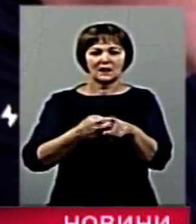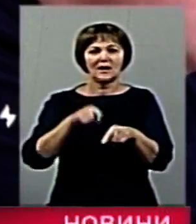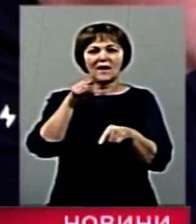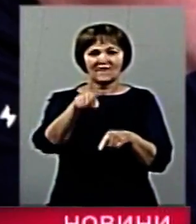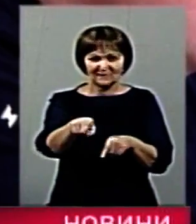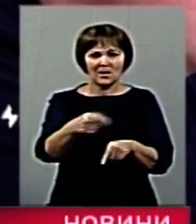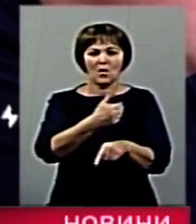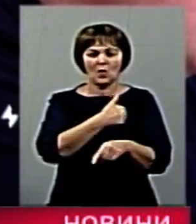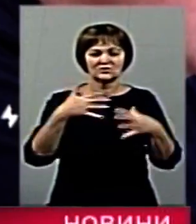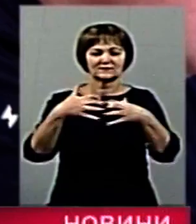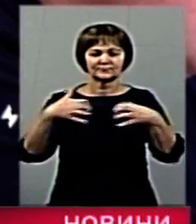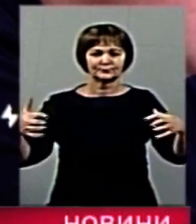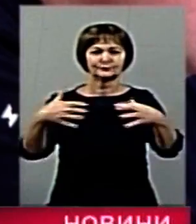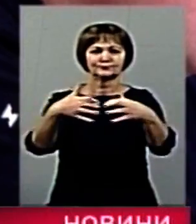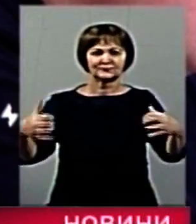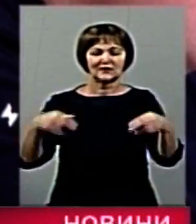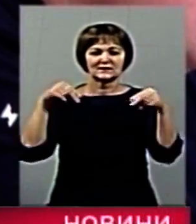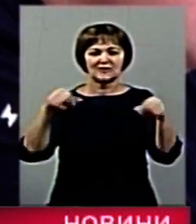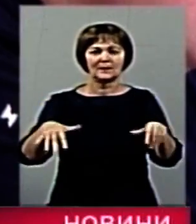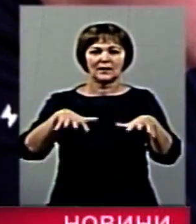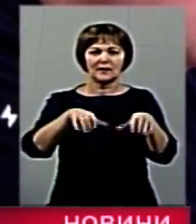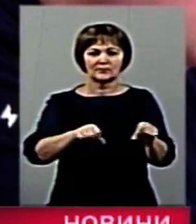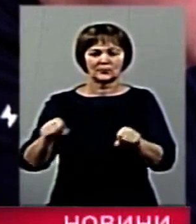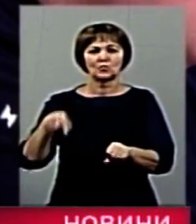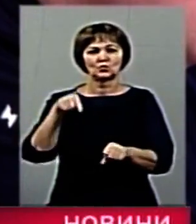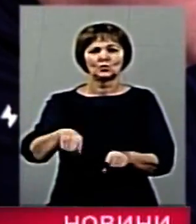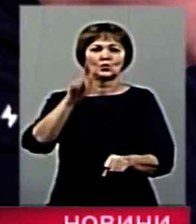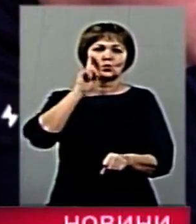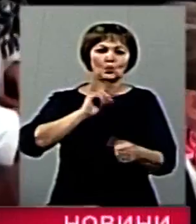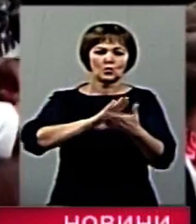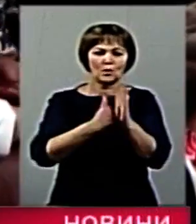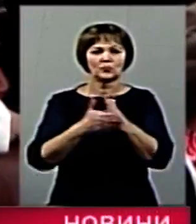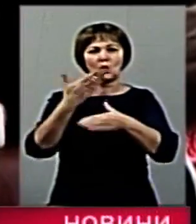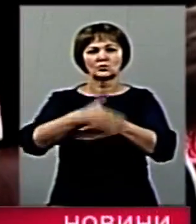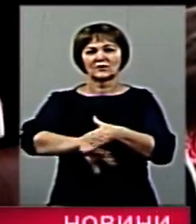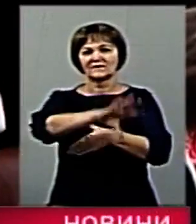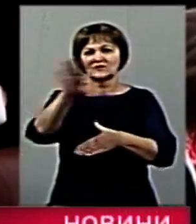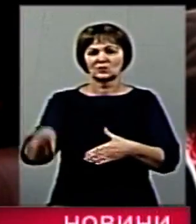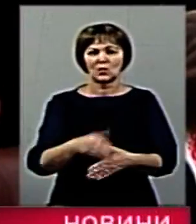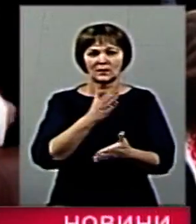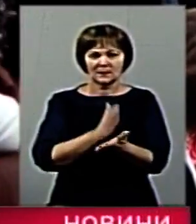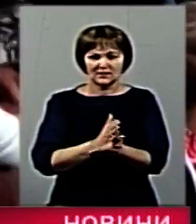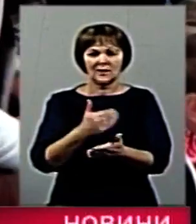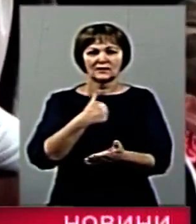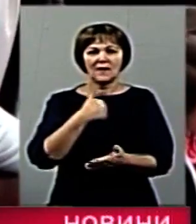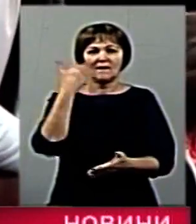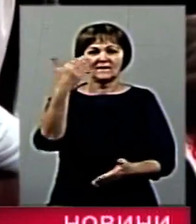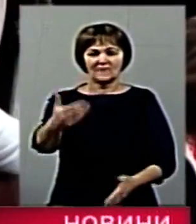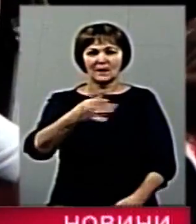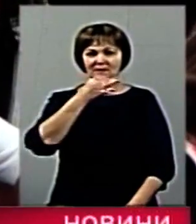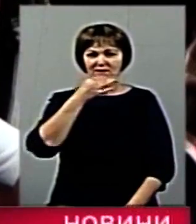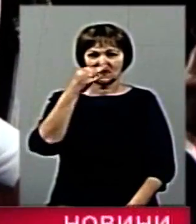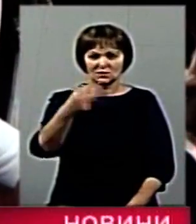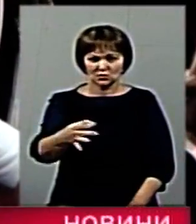блюєте на части міста, тільки тому, що тут удобно і тут вже все є. Вони маніпулюють. Я вам скажу так. Ви не вмієте